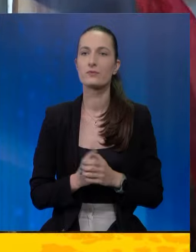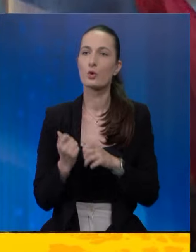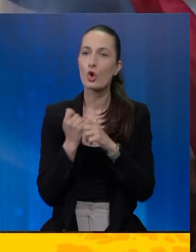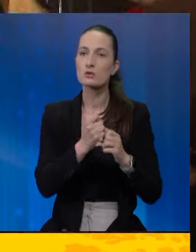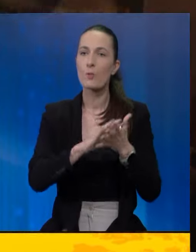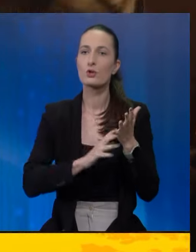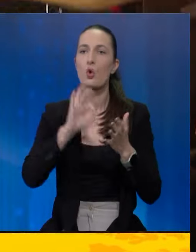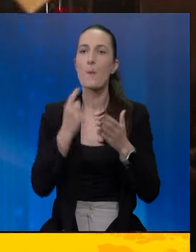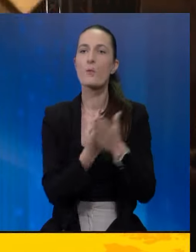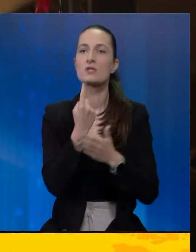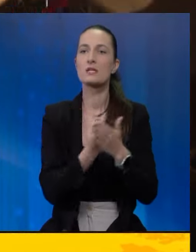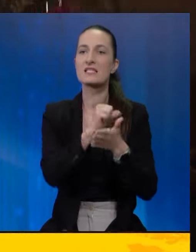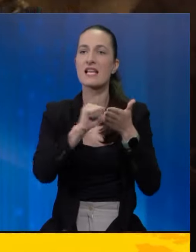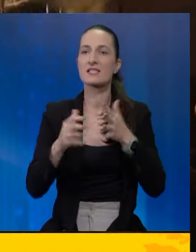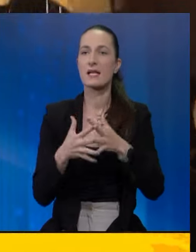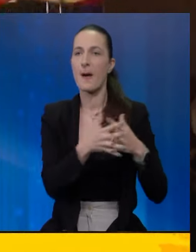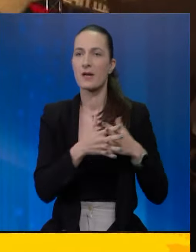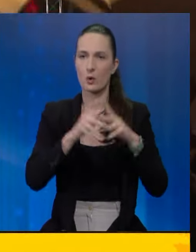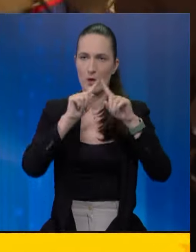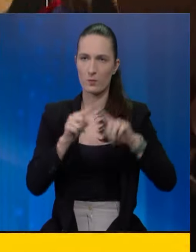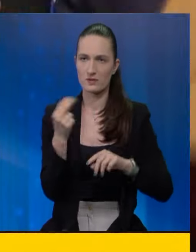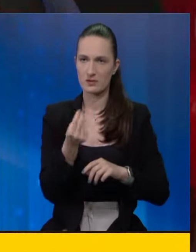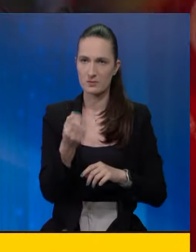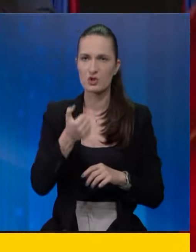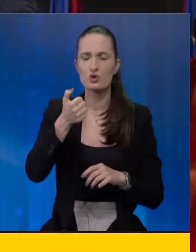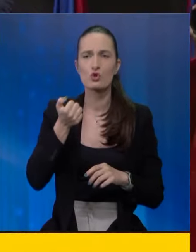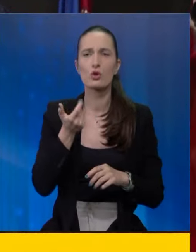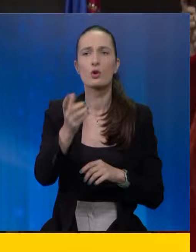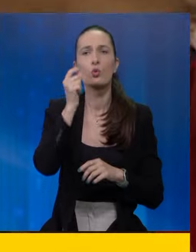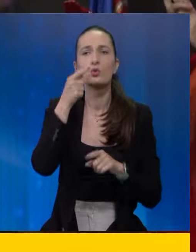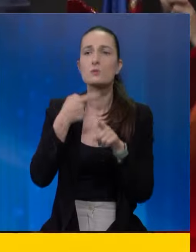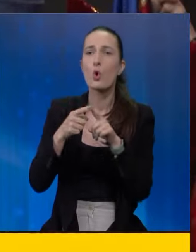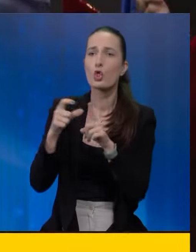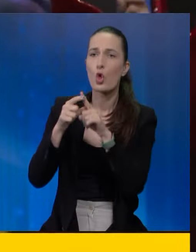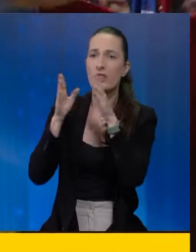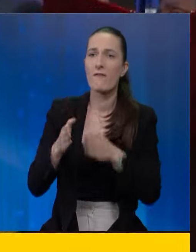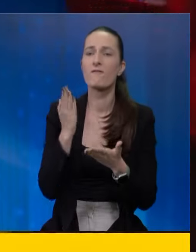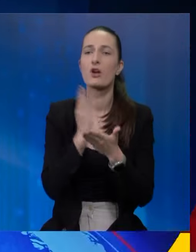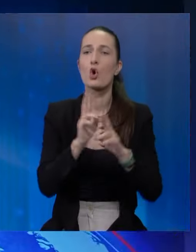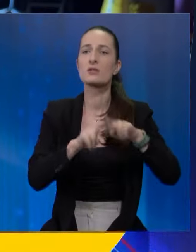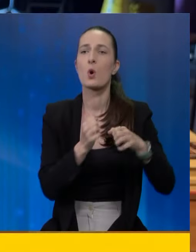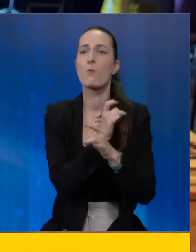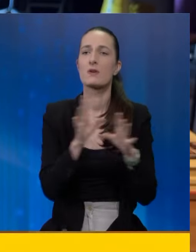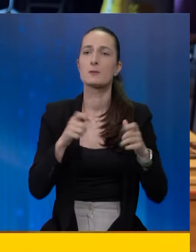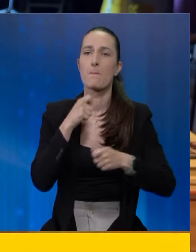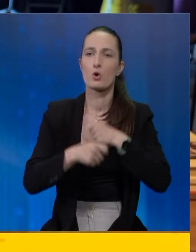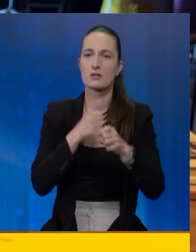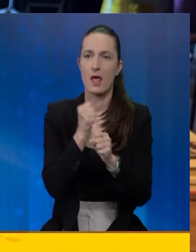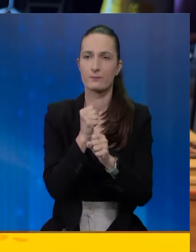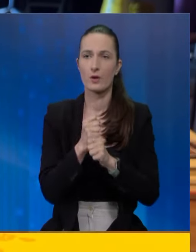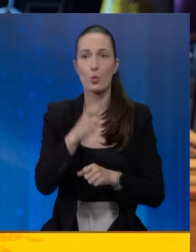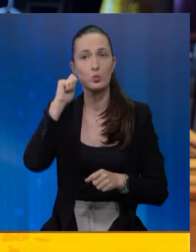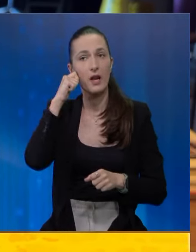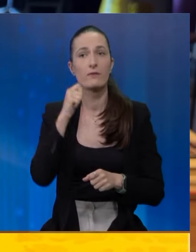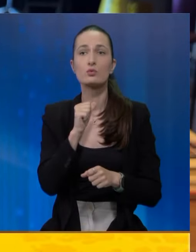Donosimo priču o posljedicama američkih sankcija u Republike Srpskoj. Stotine ljudi zbog Dodika već ostalo bez posla. U dnevniku je